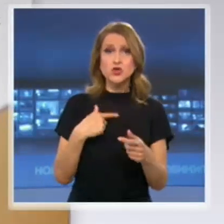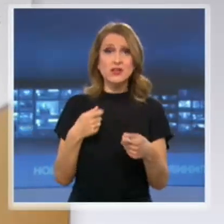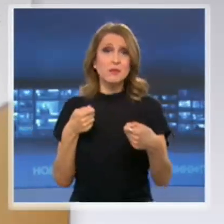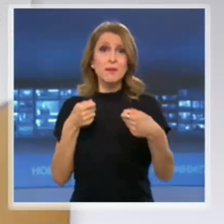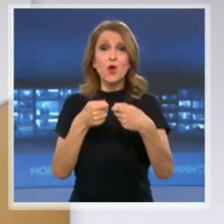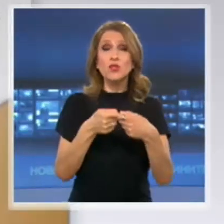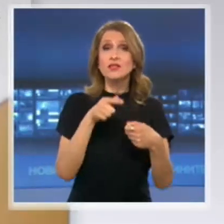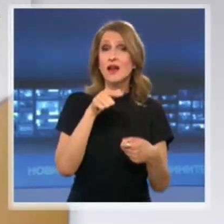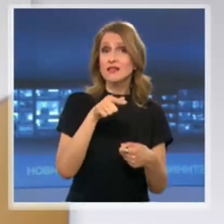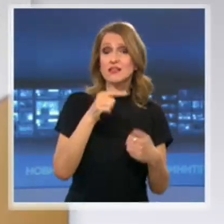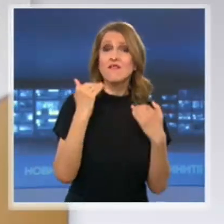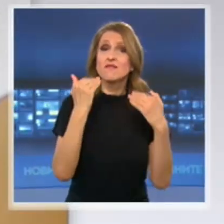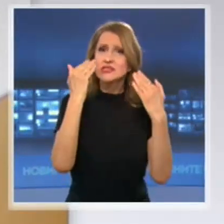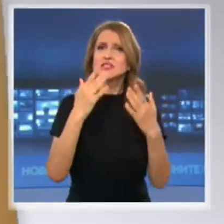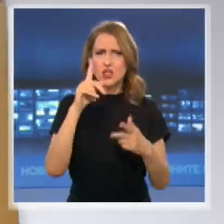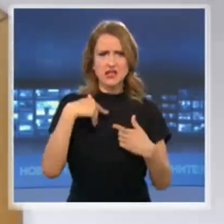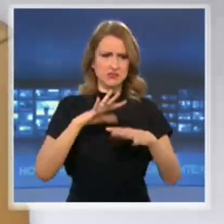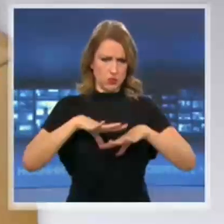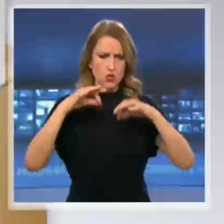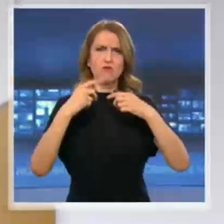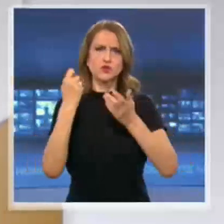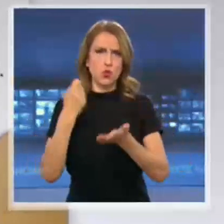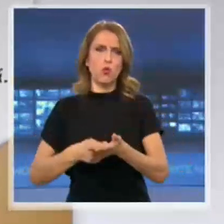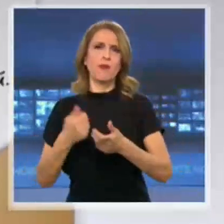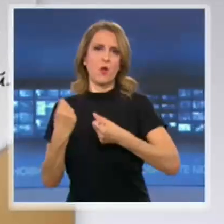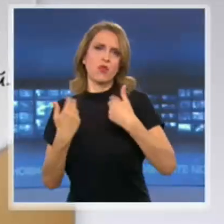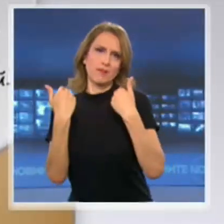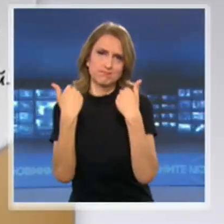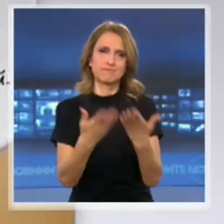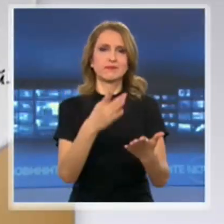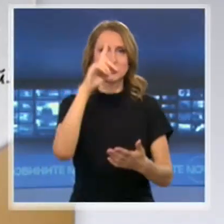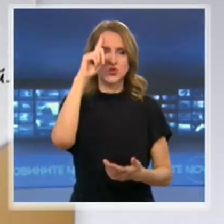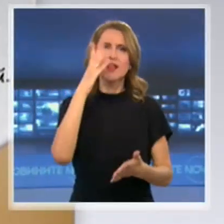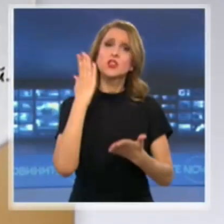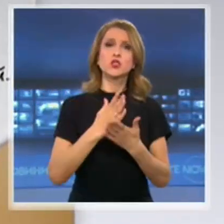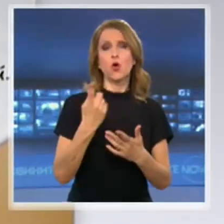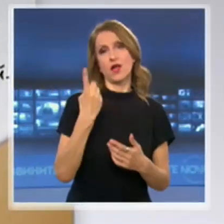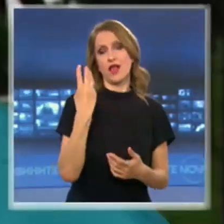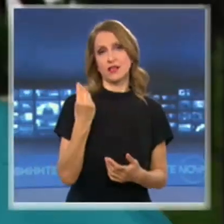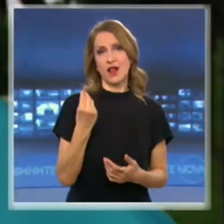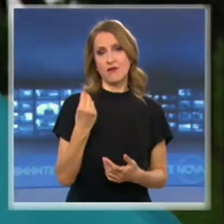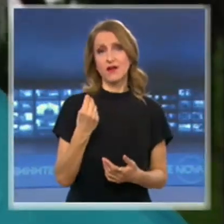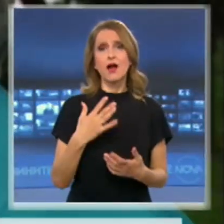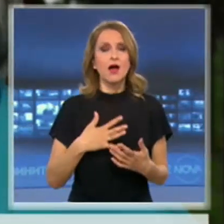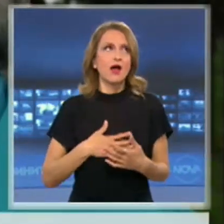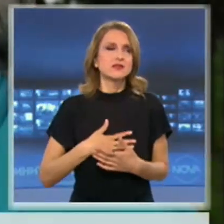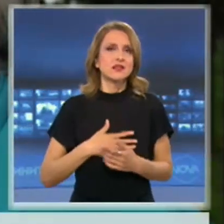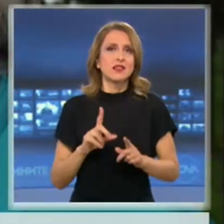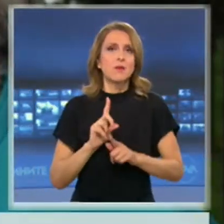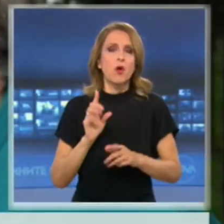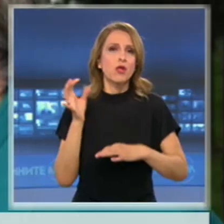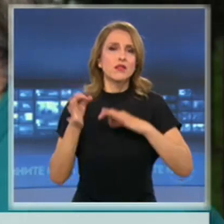жена, тъй като желая да ѝ закупи автомобил? Искаме да закупим автомобил до 1000 лева. Аз просто не мога да